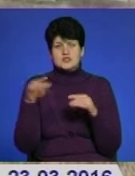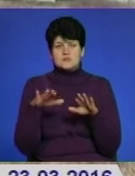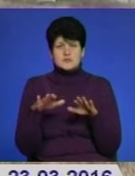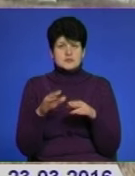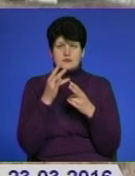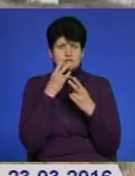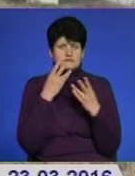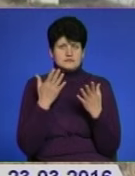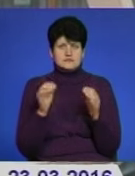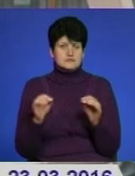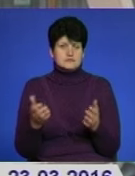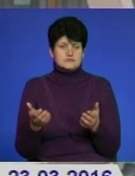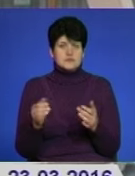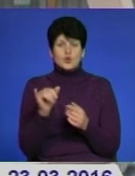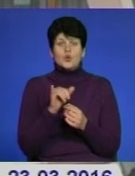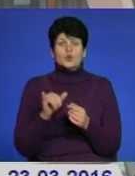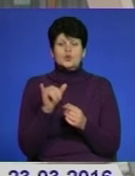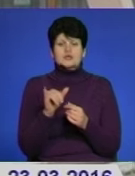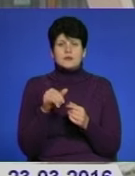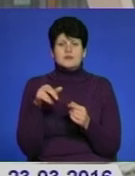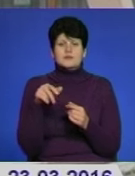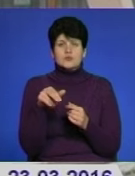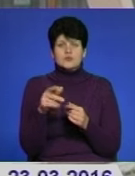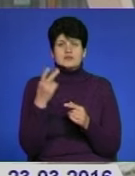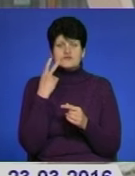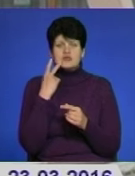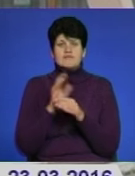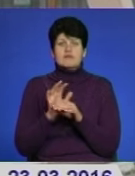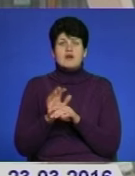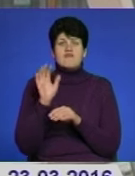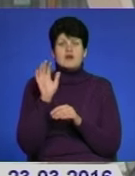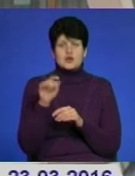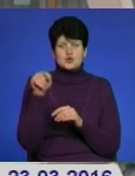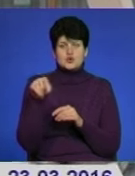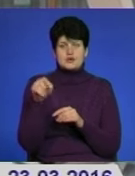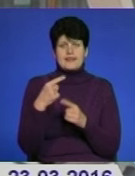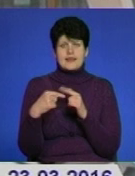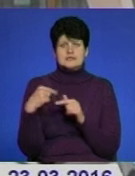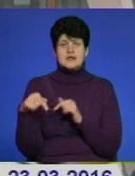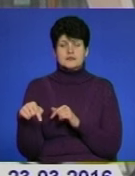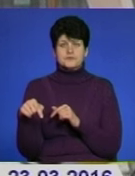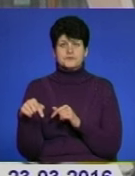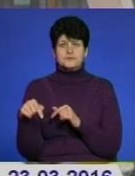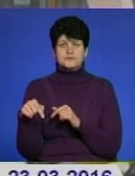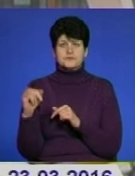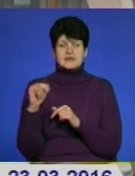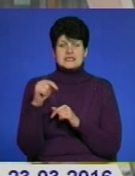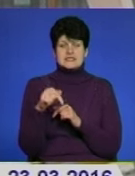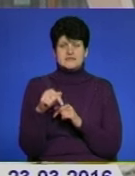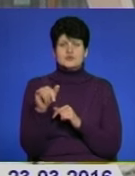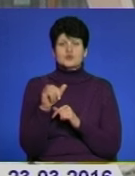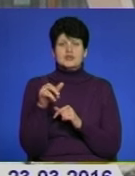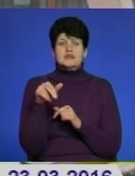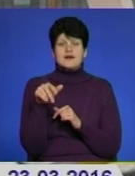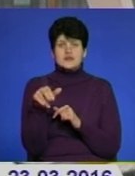бачить необхідності. Куди ви ще не зверталися, нас все рівно відправляли сюди назад і звідси, щоб йти куди